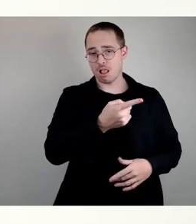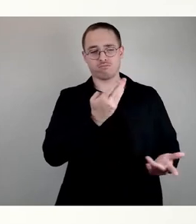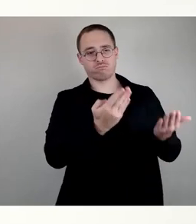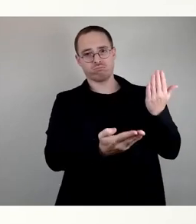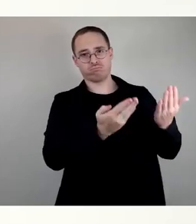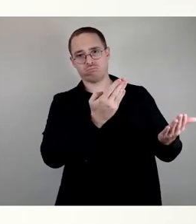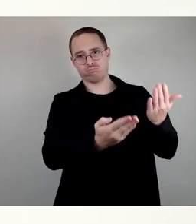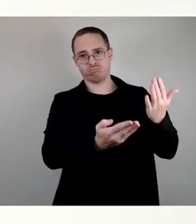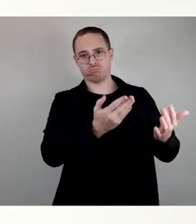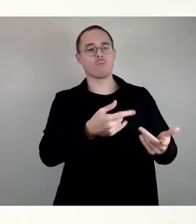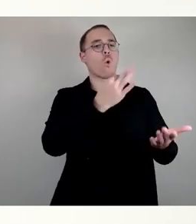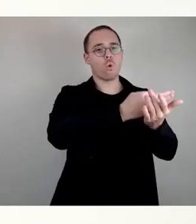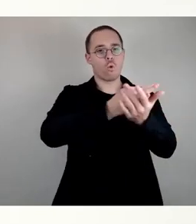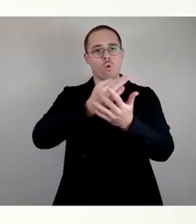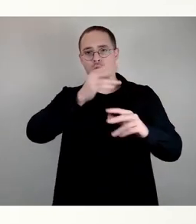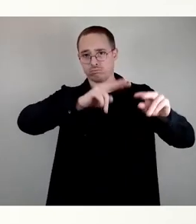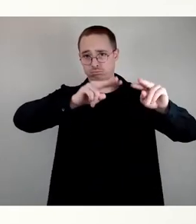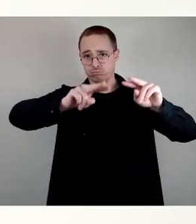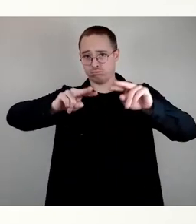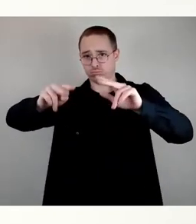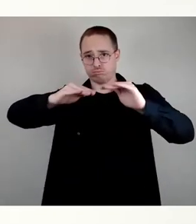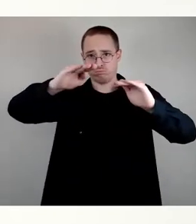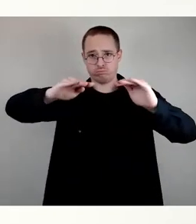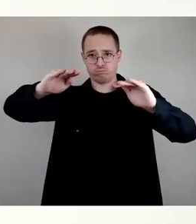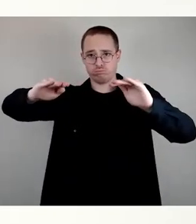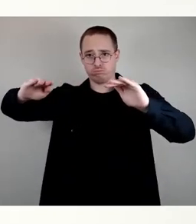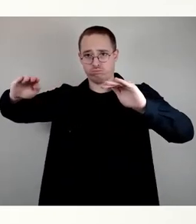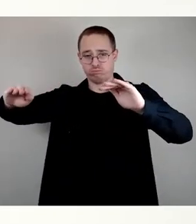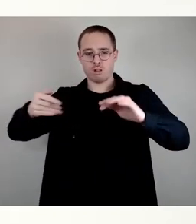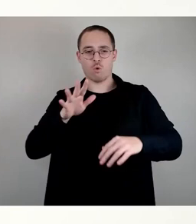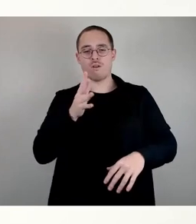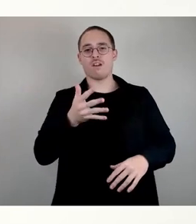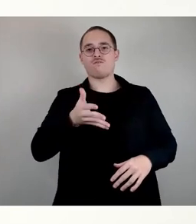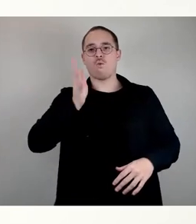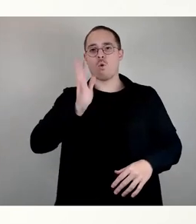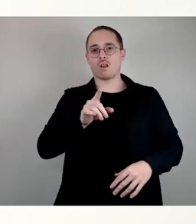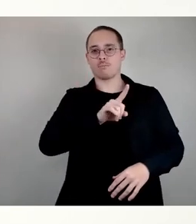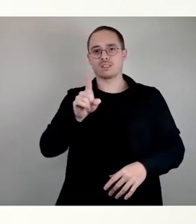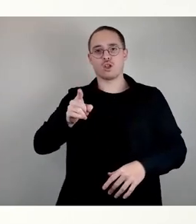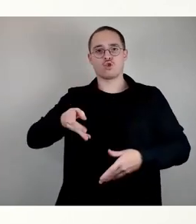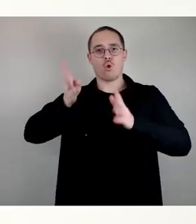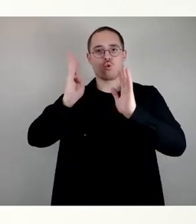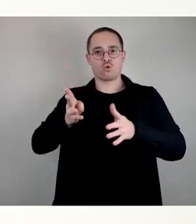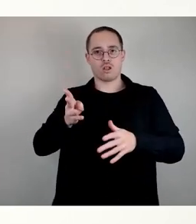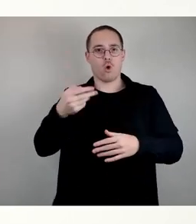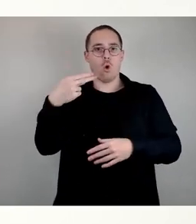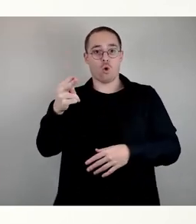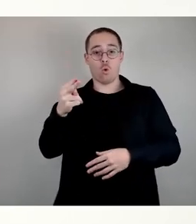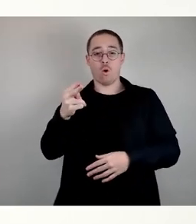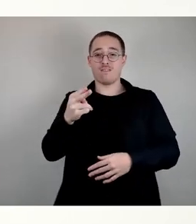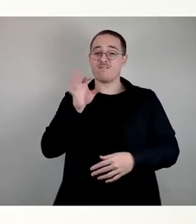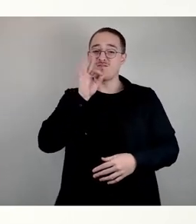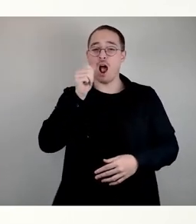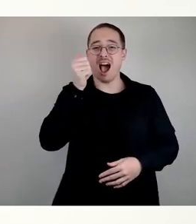Standort, aber bewegt sich zwischen 500 und fast 900 Euro pro Kopf und Monat. Und wir können hier mit der